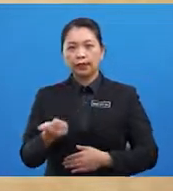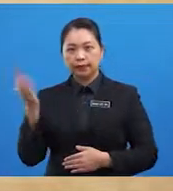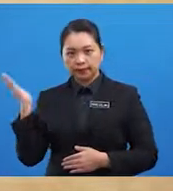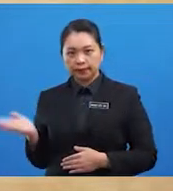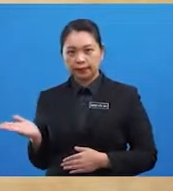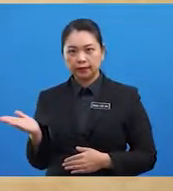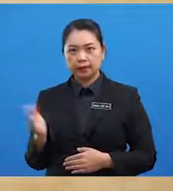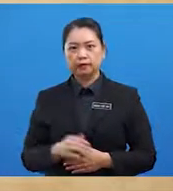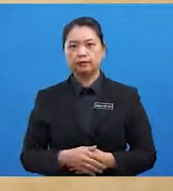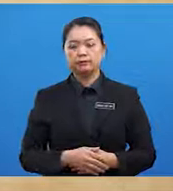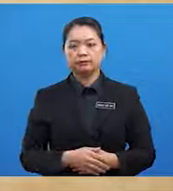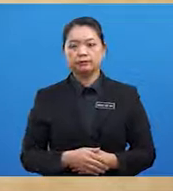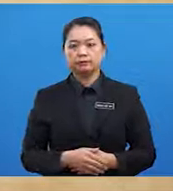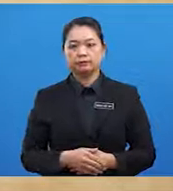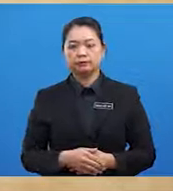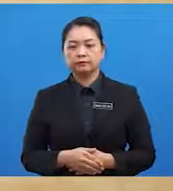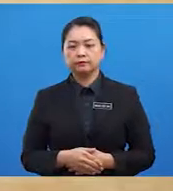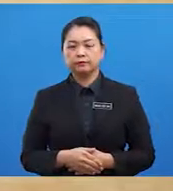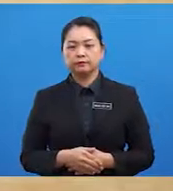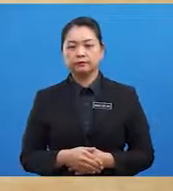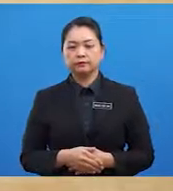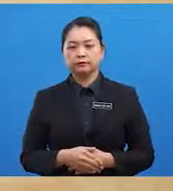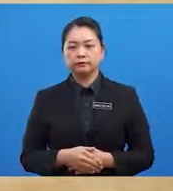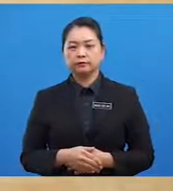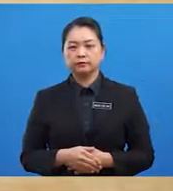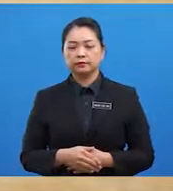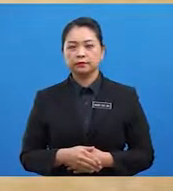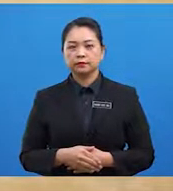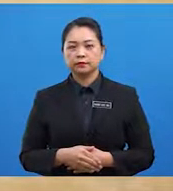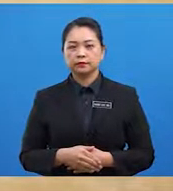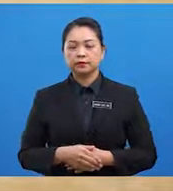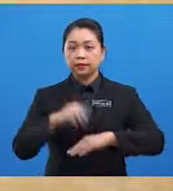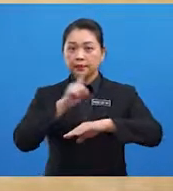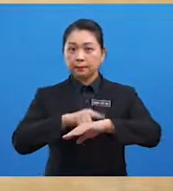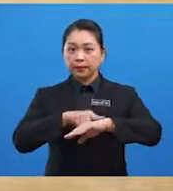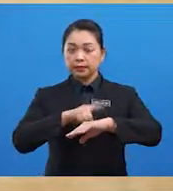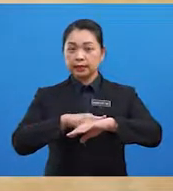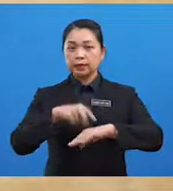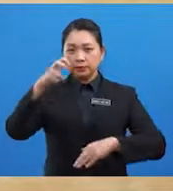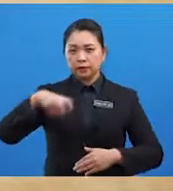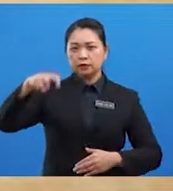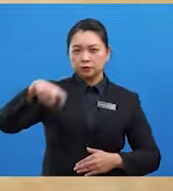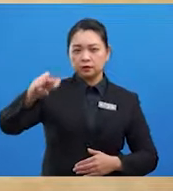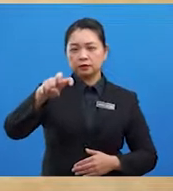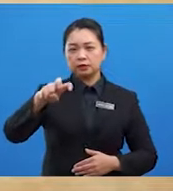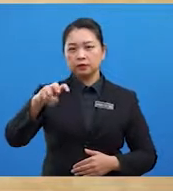1455 Masihi iaitu semasa ekspedisi di